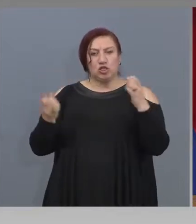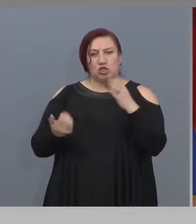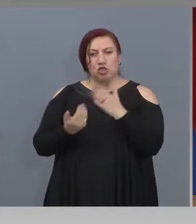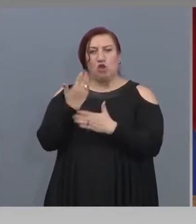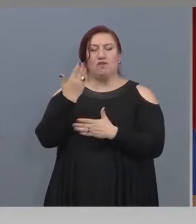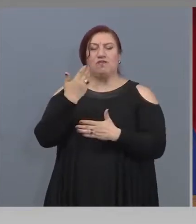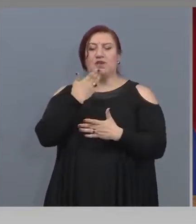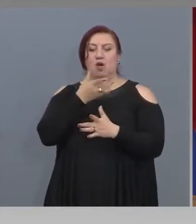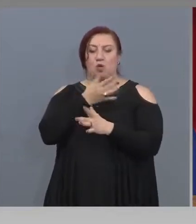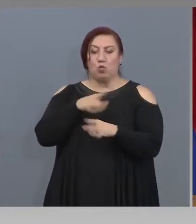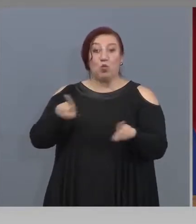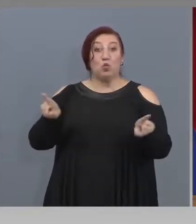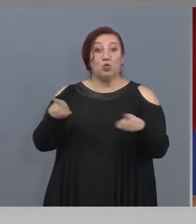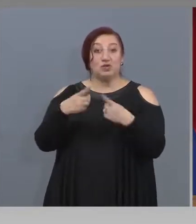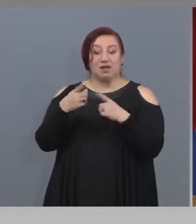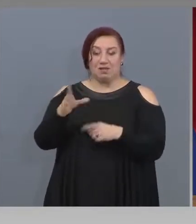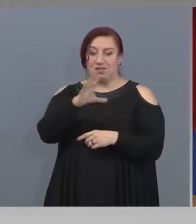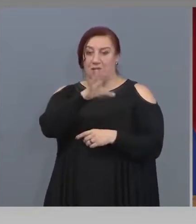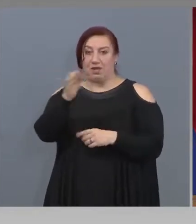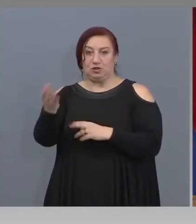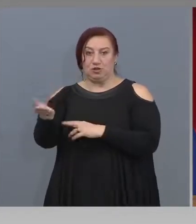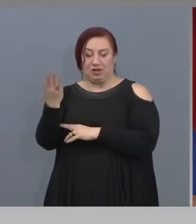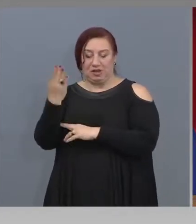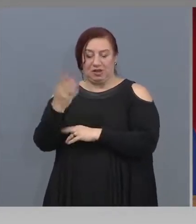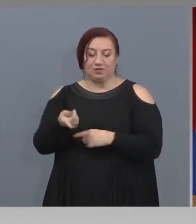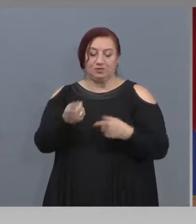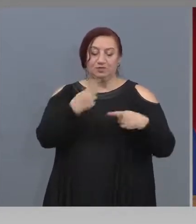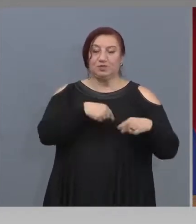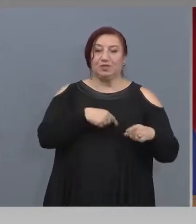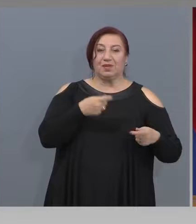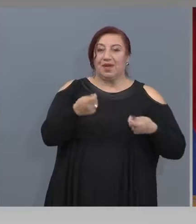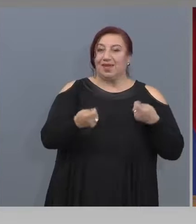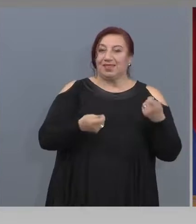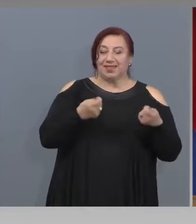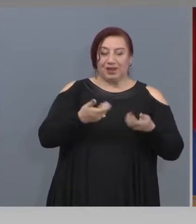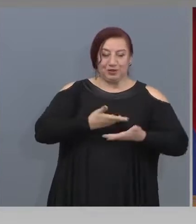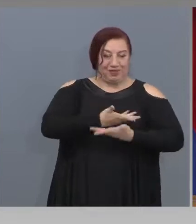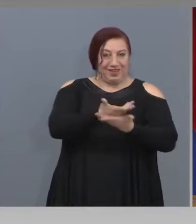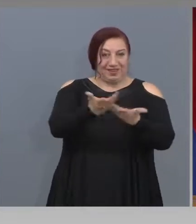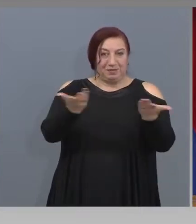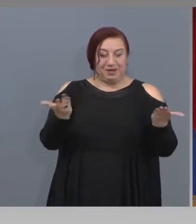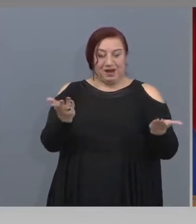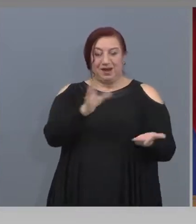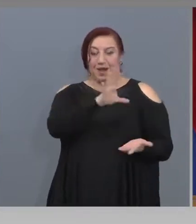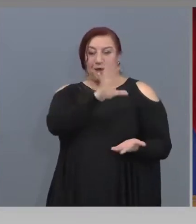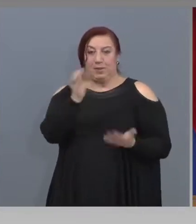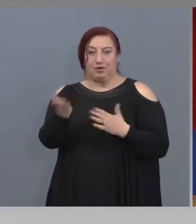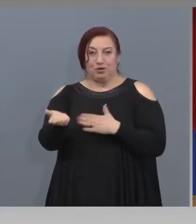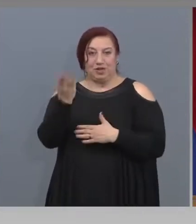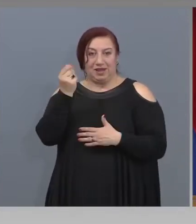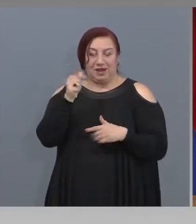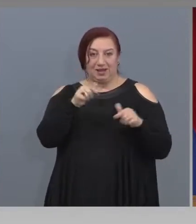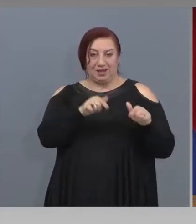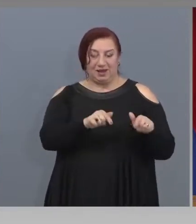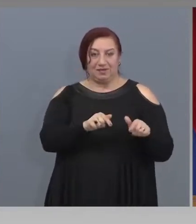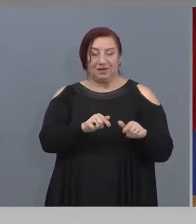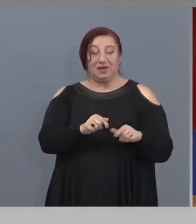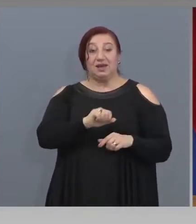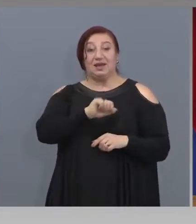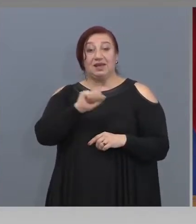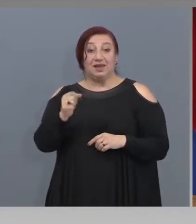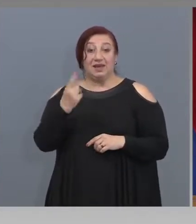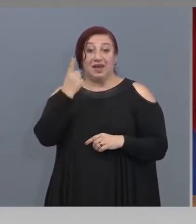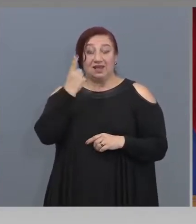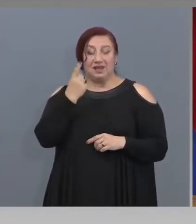500 000 лева. За създаване на нови танцови спектакли – 500 000 лева. И една